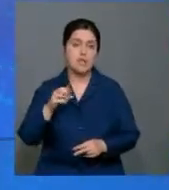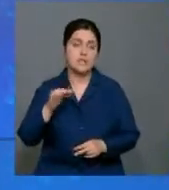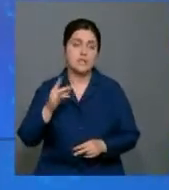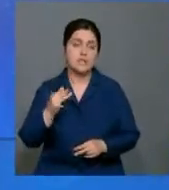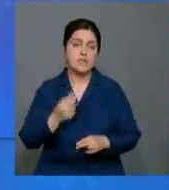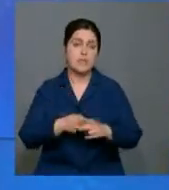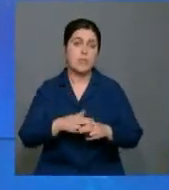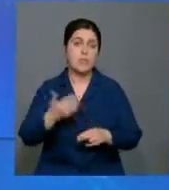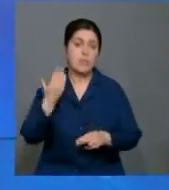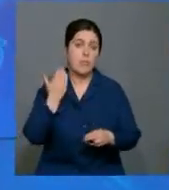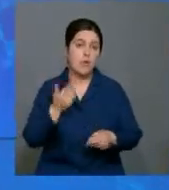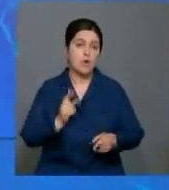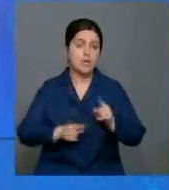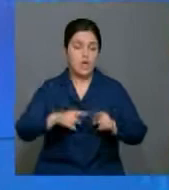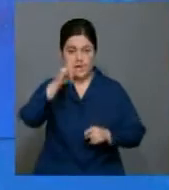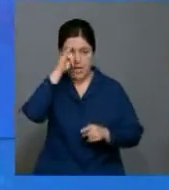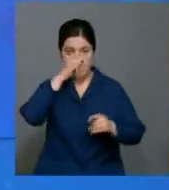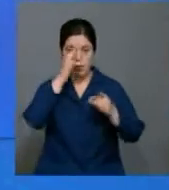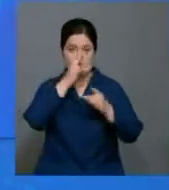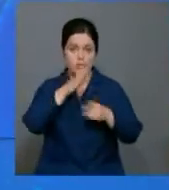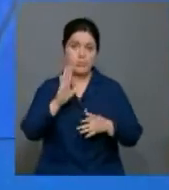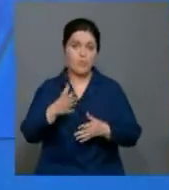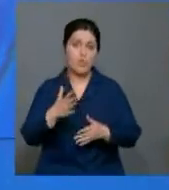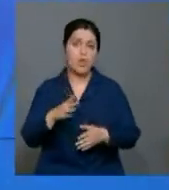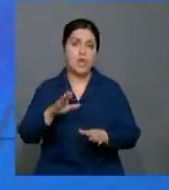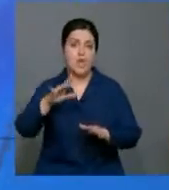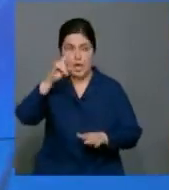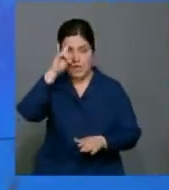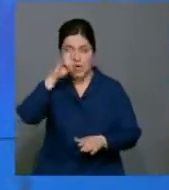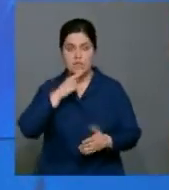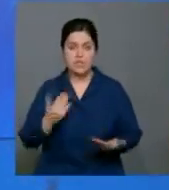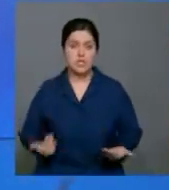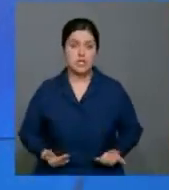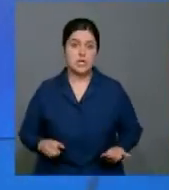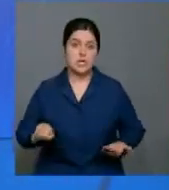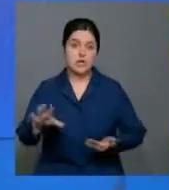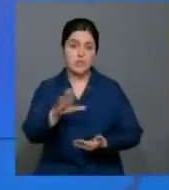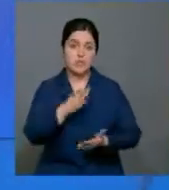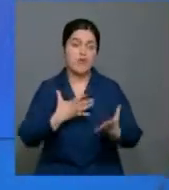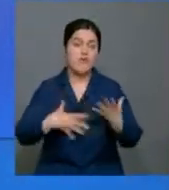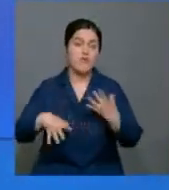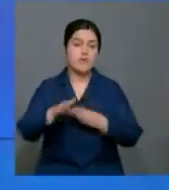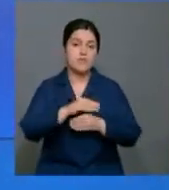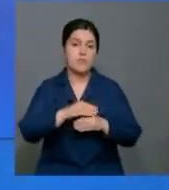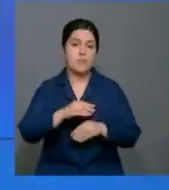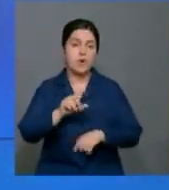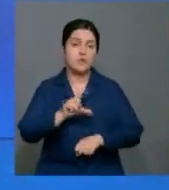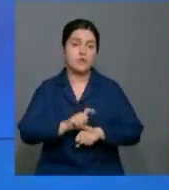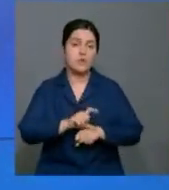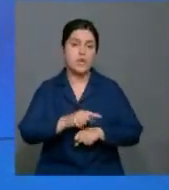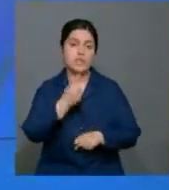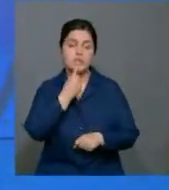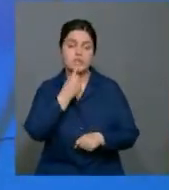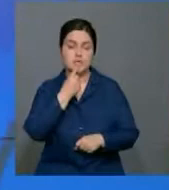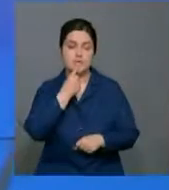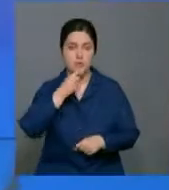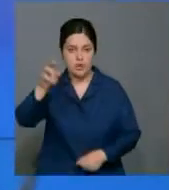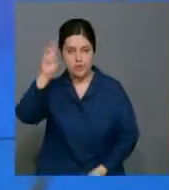прошлое и настоящее казахской культуры будет доступно не только казахам, проживающим в Европе, но и всем тюркоязычным государствам.